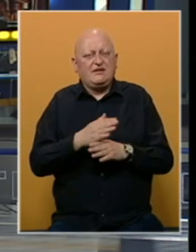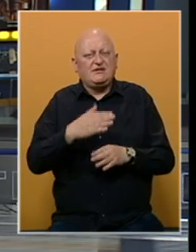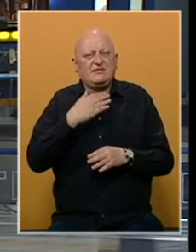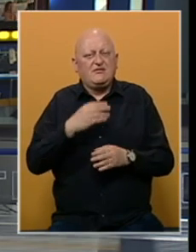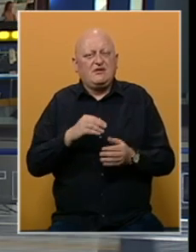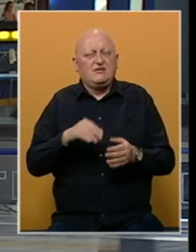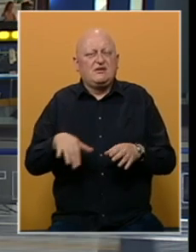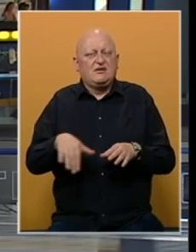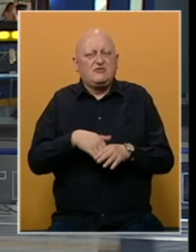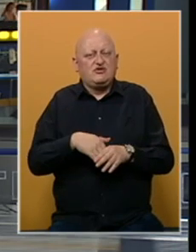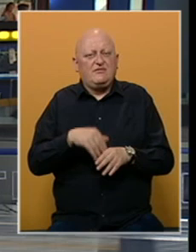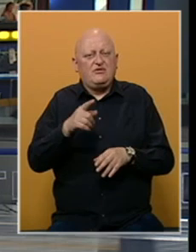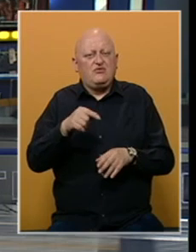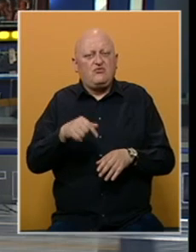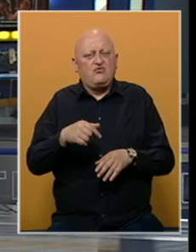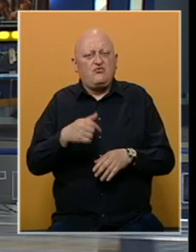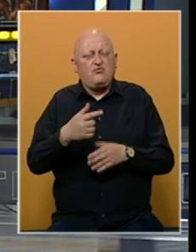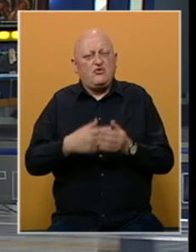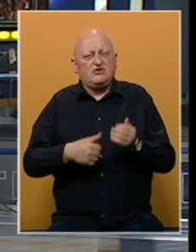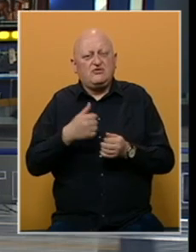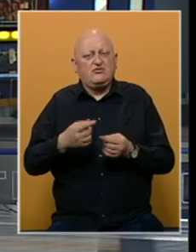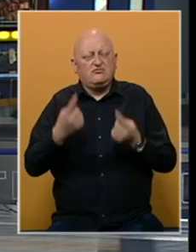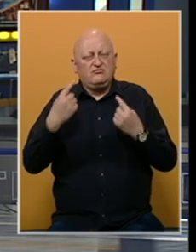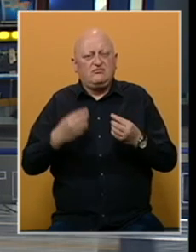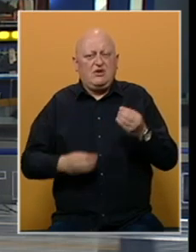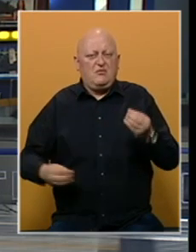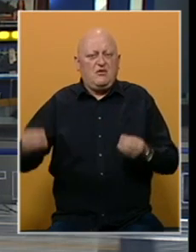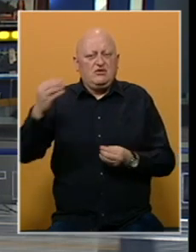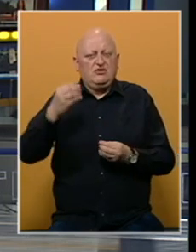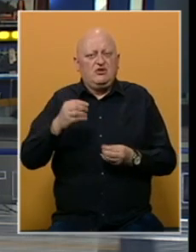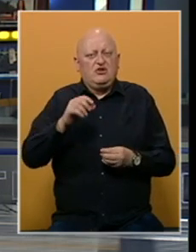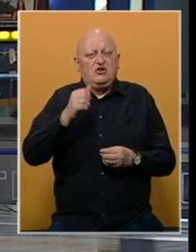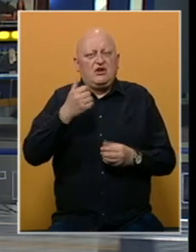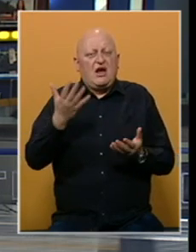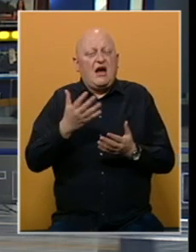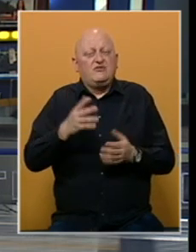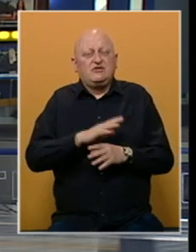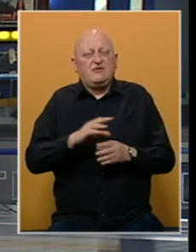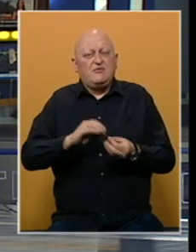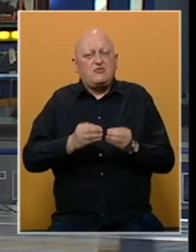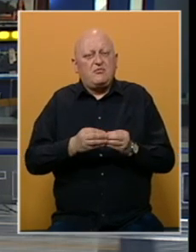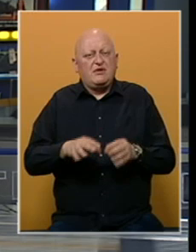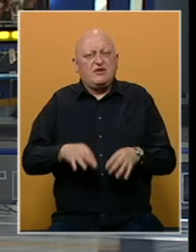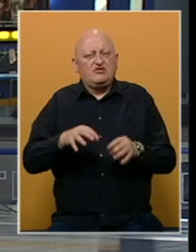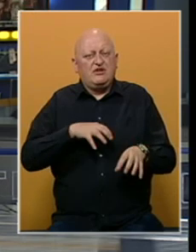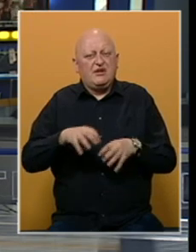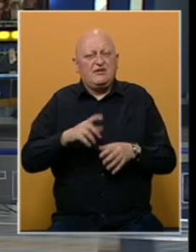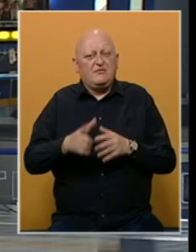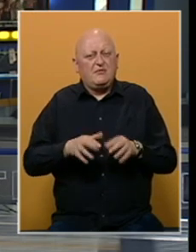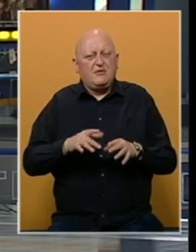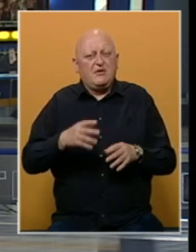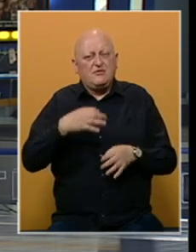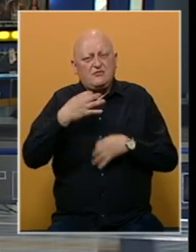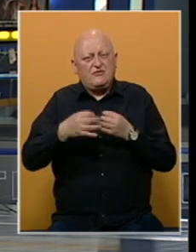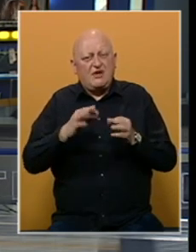Entitetskih zavoda za zapošljavanje u posljednjoj godini drastično je porastao. Kakve su sve nedaće snašle radnike u vrijeme